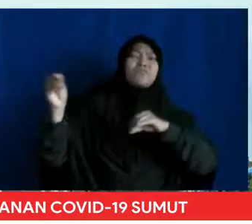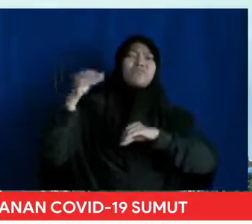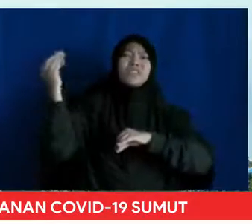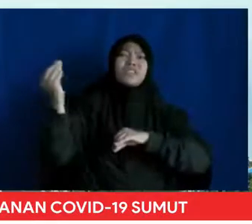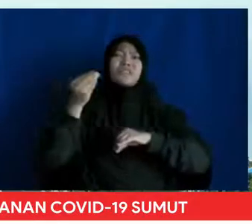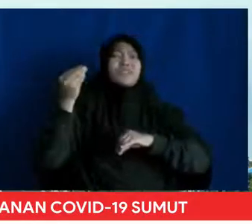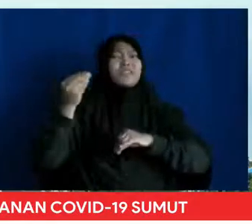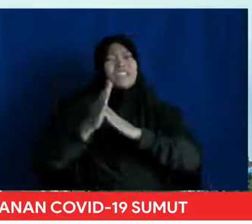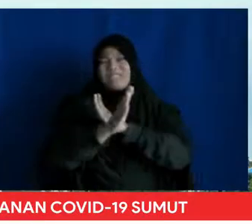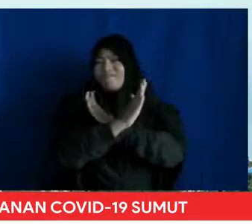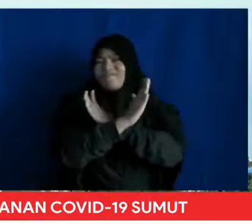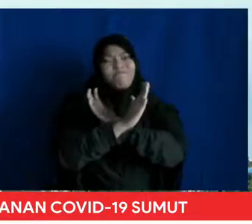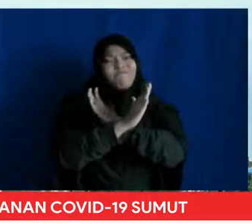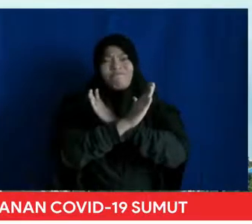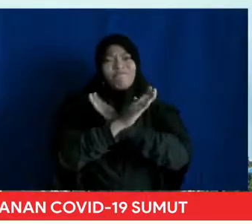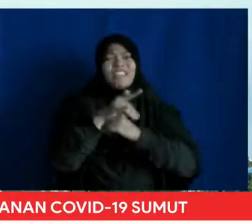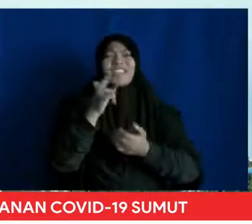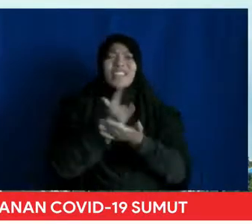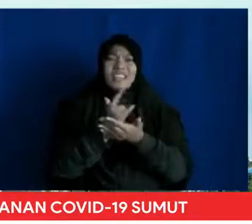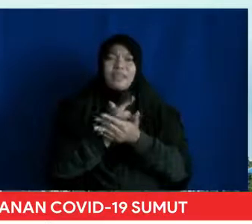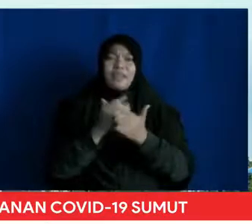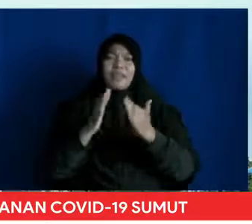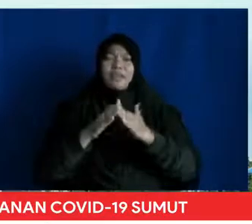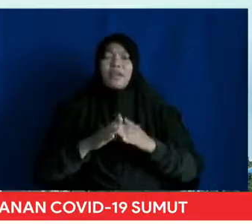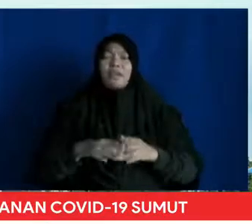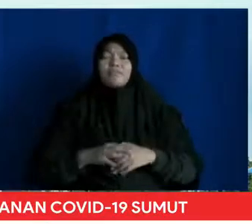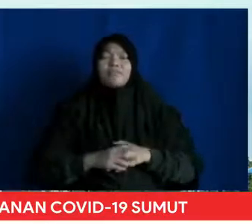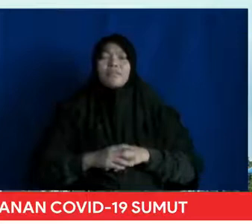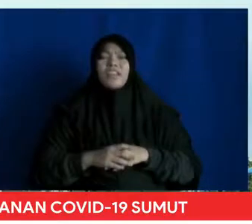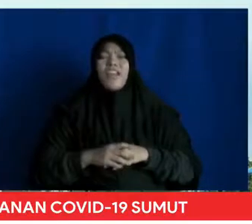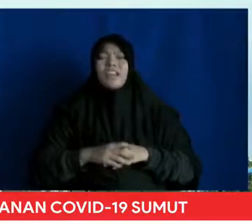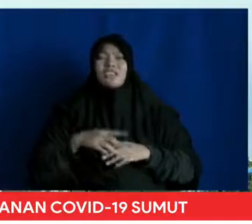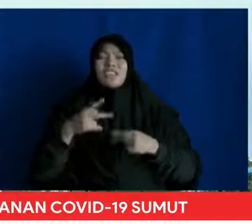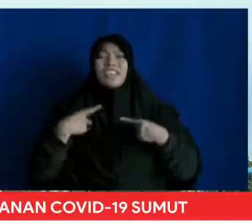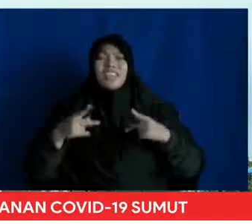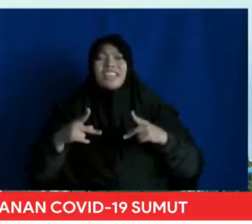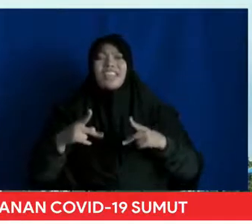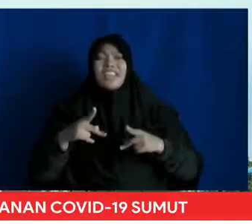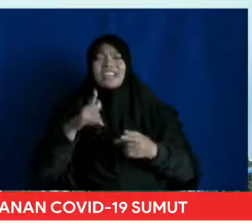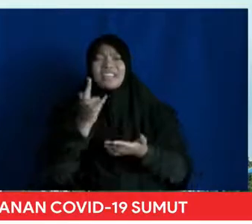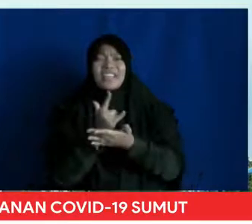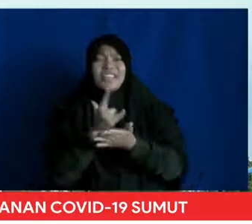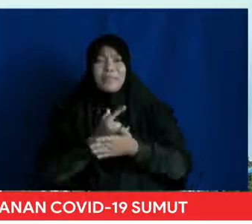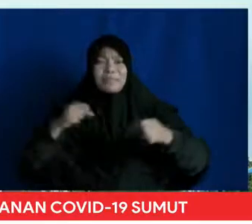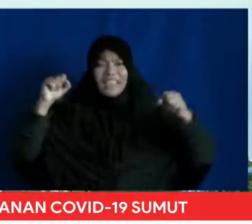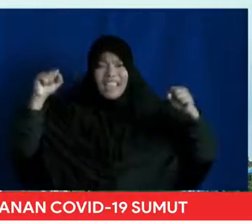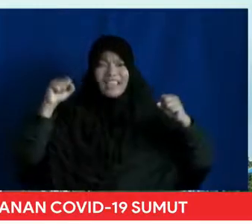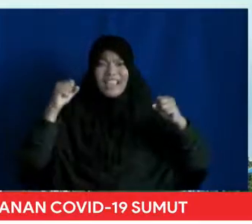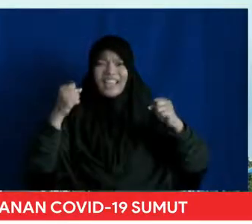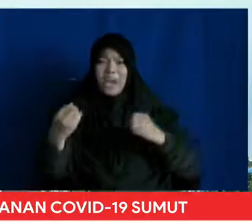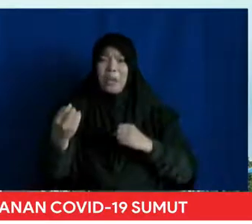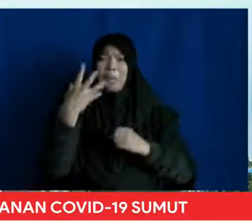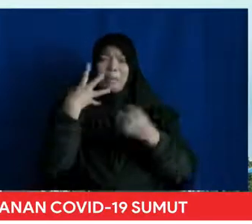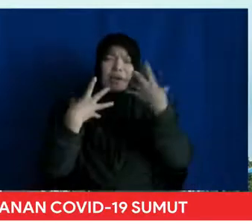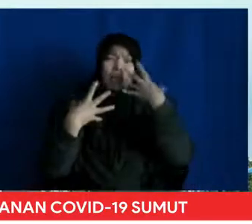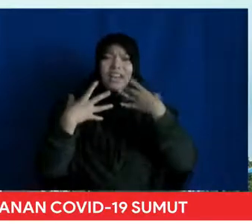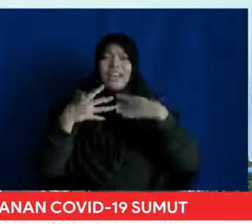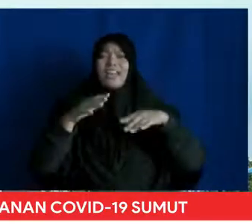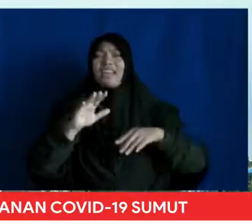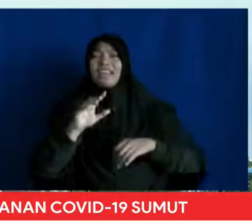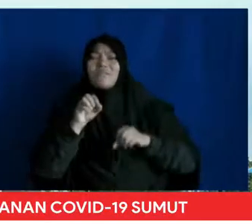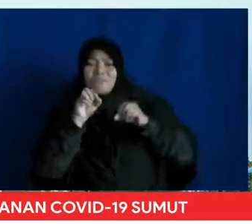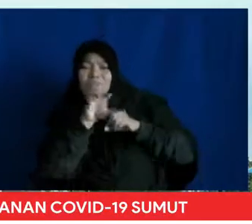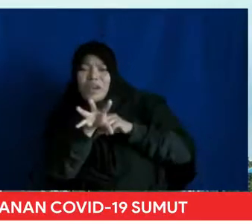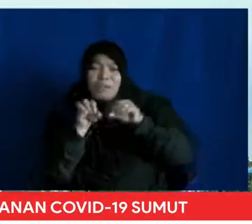berpergian Pastikan kita tidak tertular dan kita tidak menulari Karena perjalanan kita tidak aman Akan